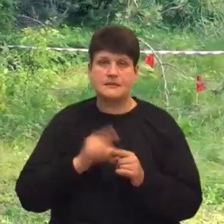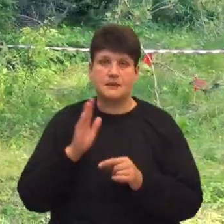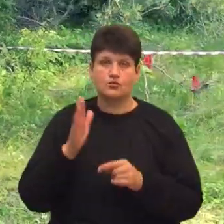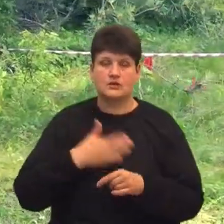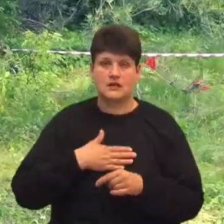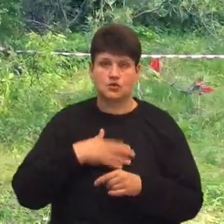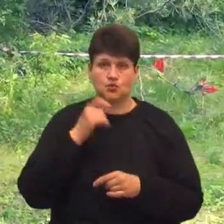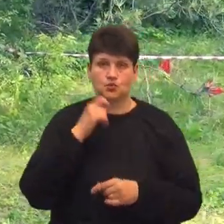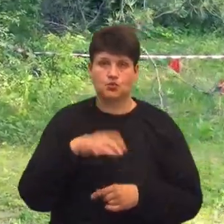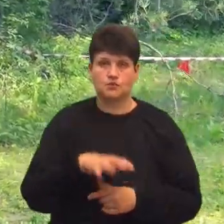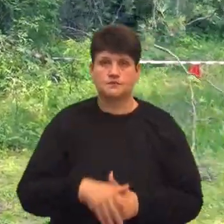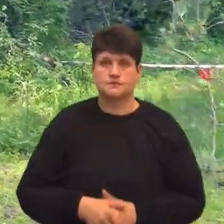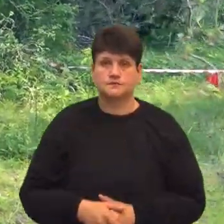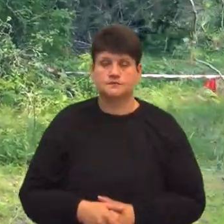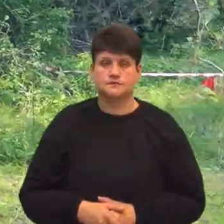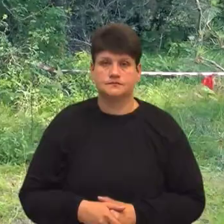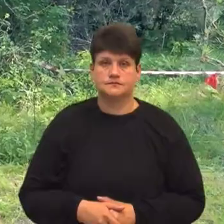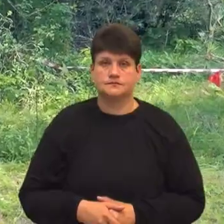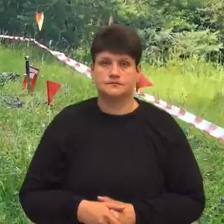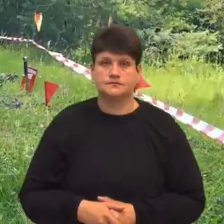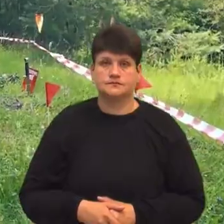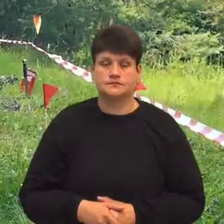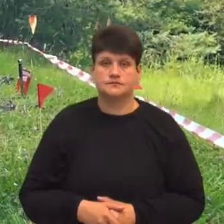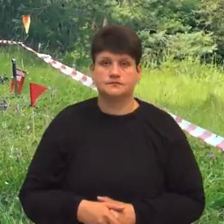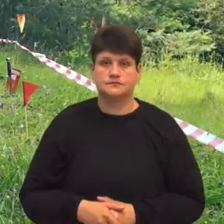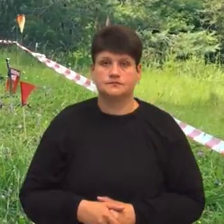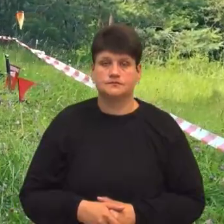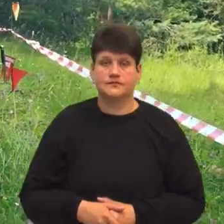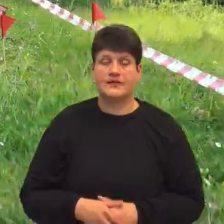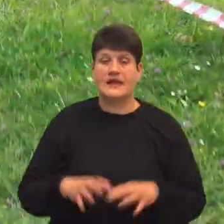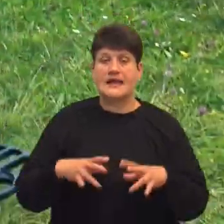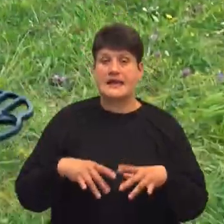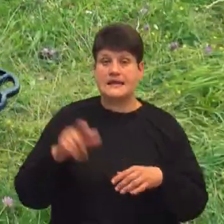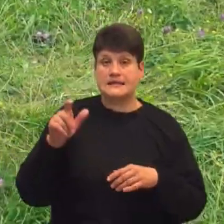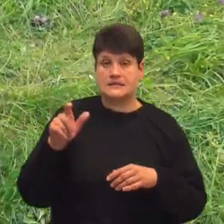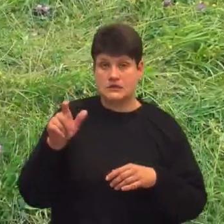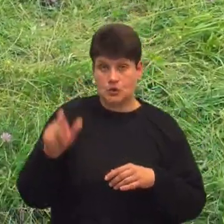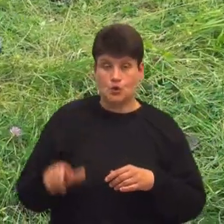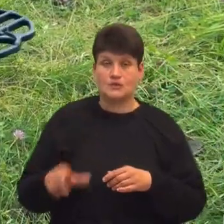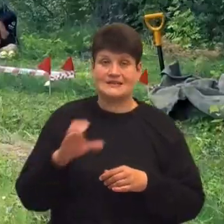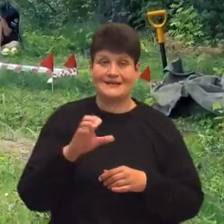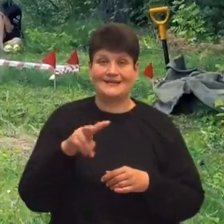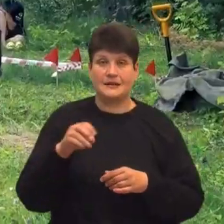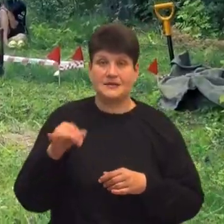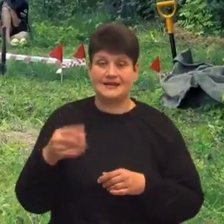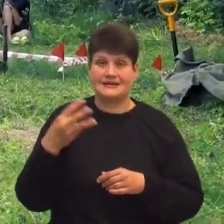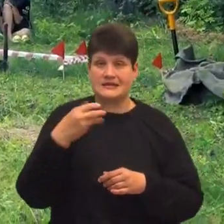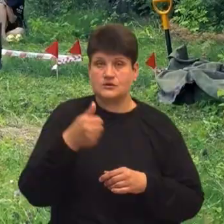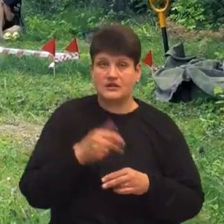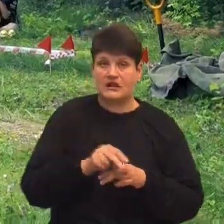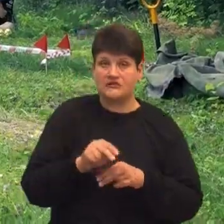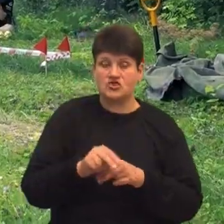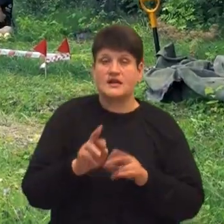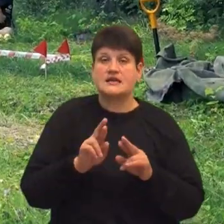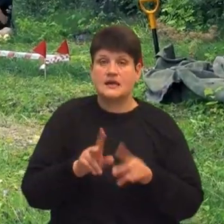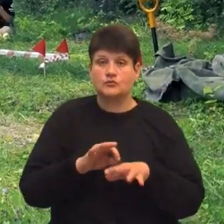Почули, хлопок? Будь взяли, бачите? Інструктор зміної безпеки Сергій Ліп'янін 30 років навчає, як поводитися з